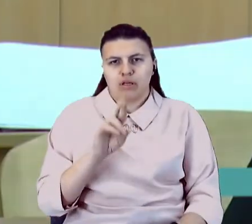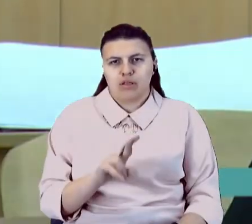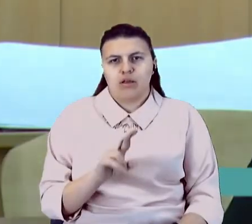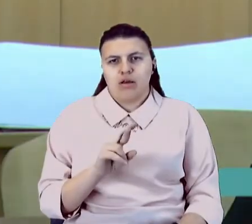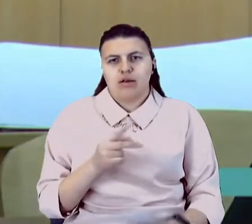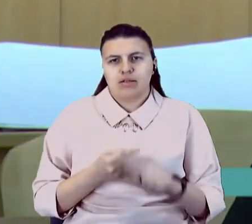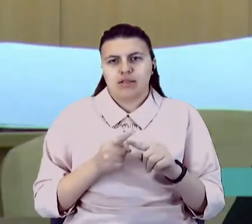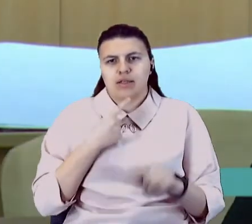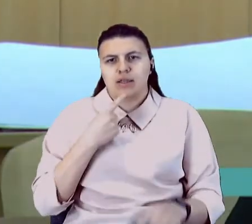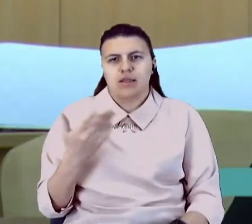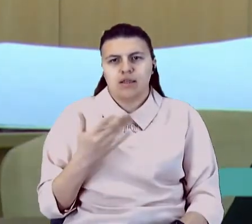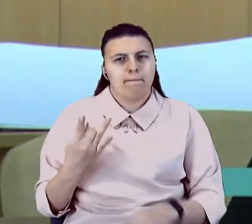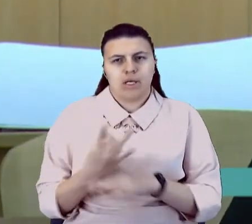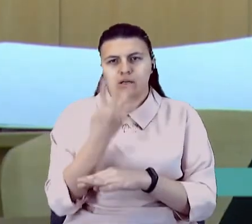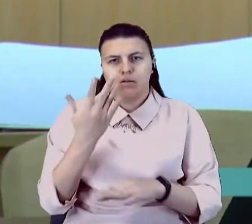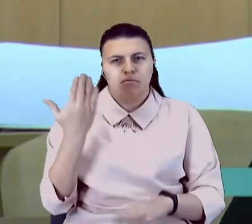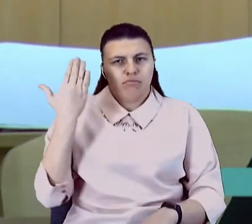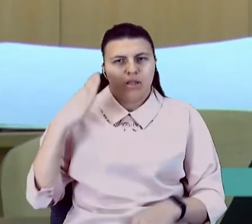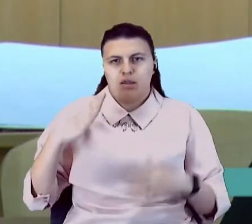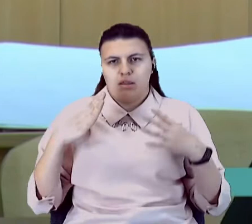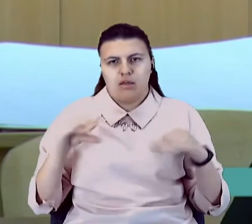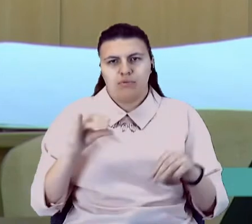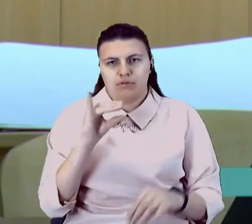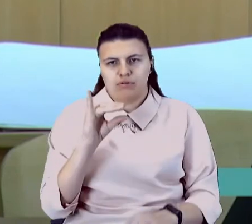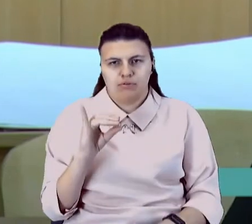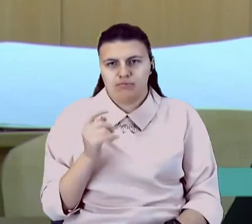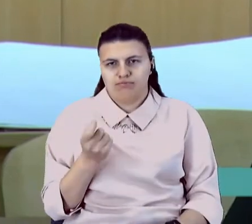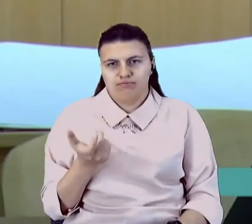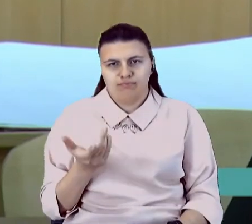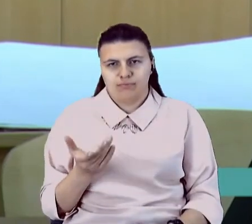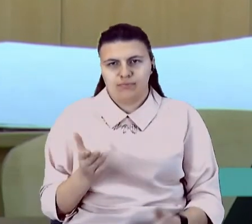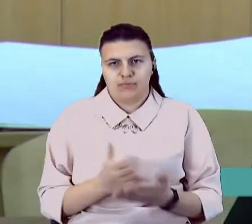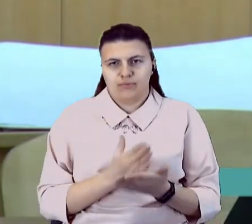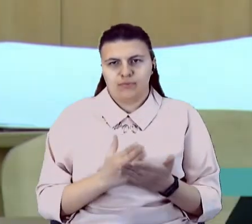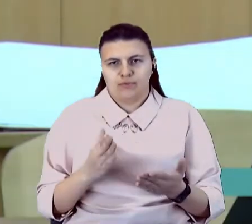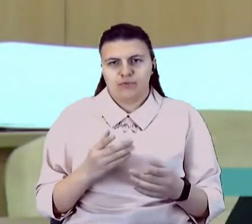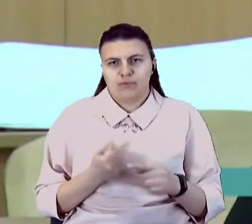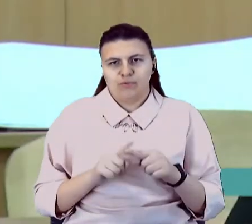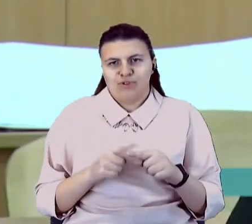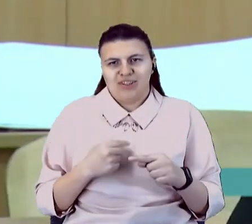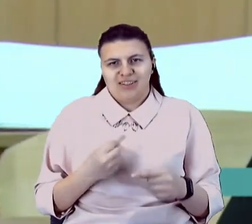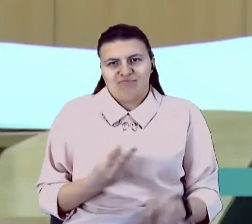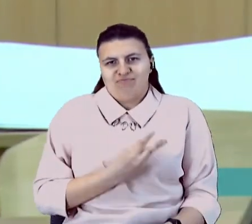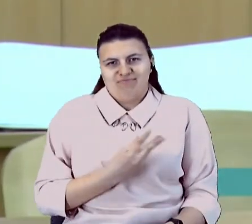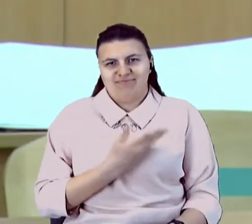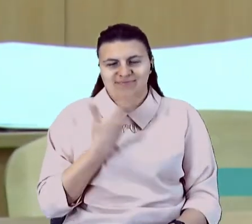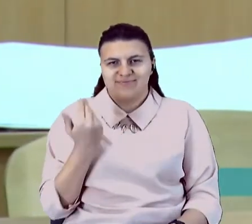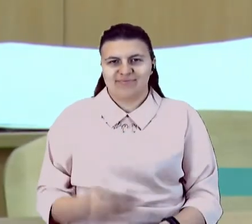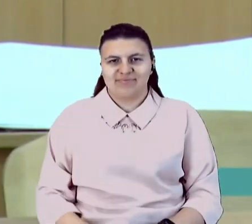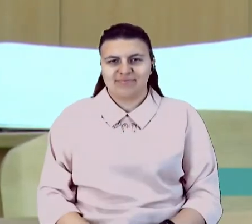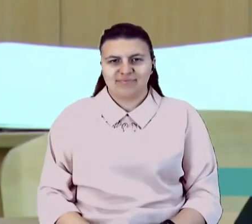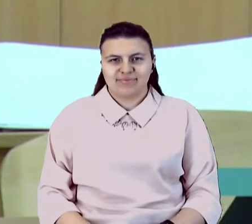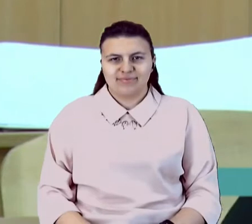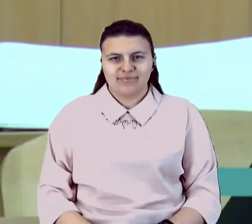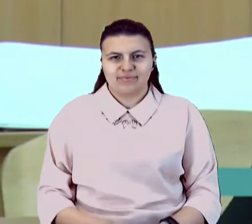раніше я не написав, бо чомусь не писав. А цей